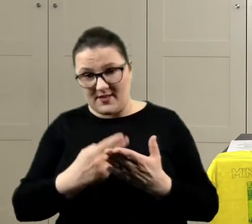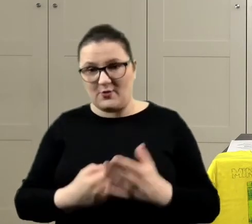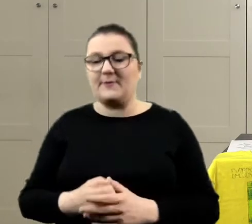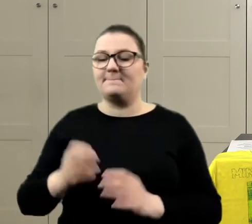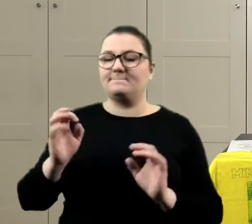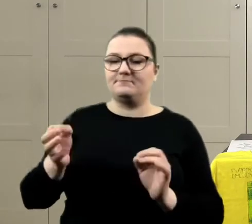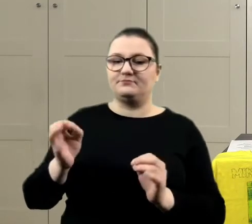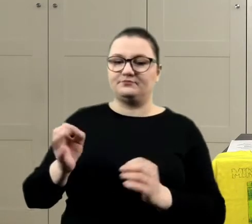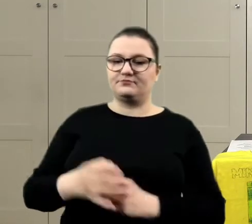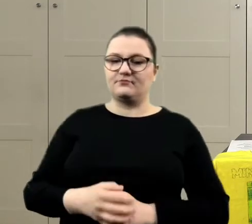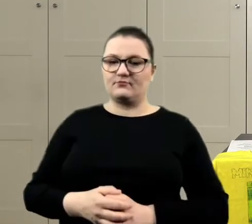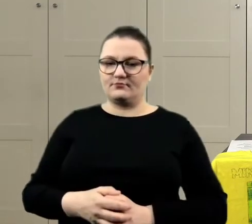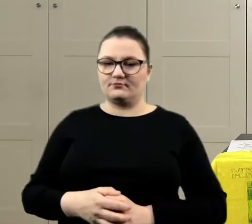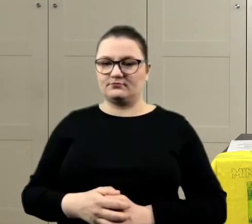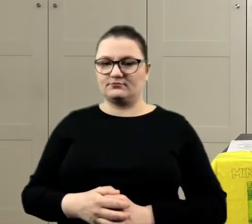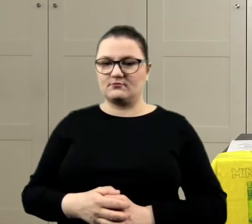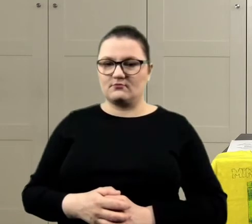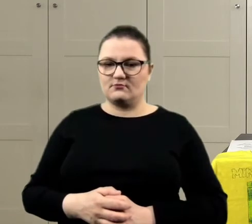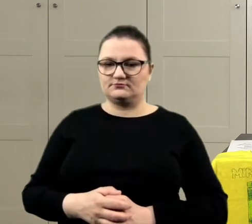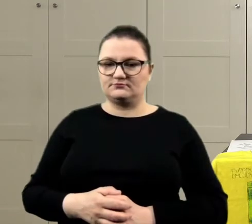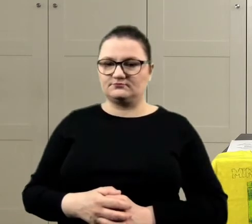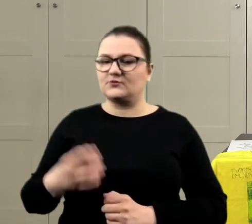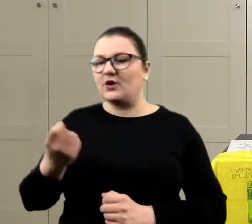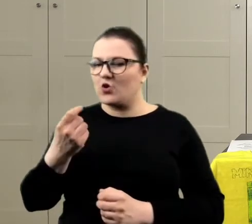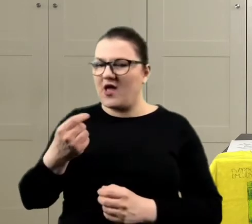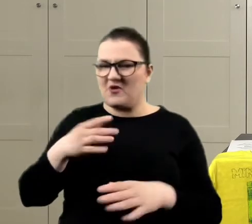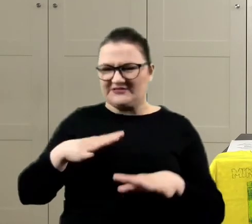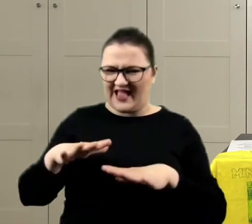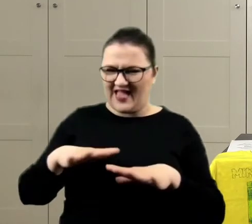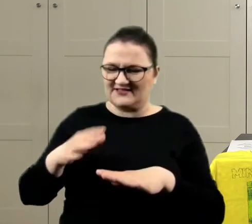Tylko i jeszcze nawet troszeczkę ta farba jest za gęsta.